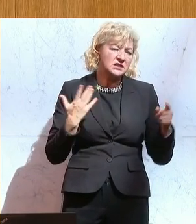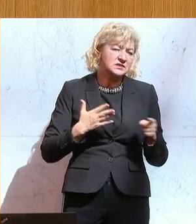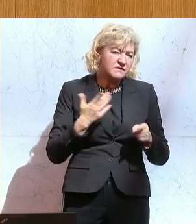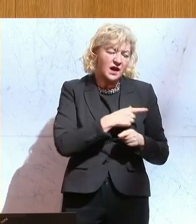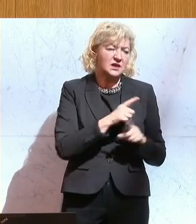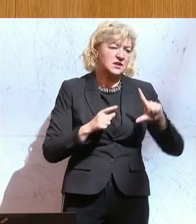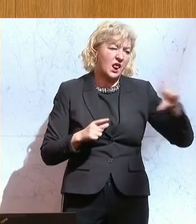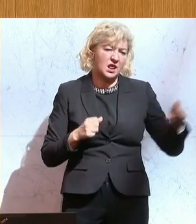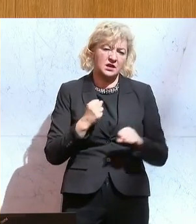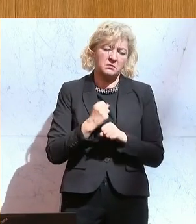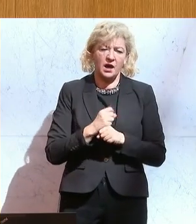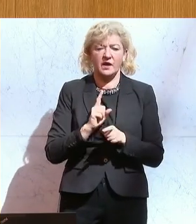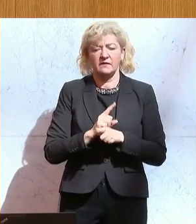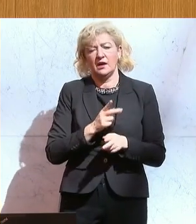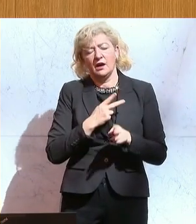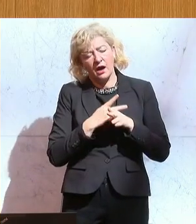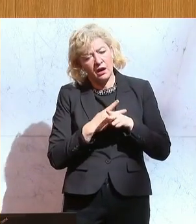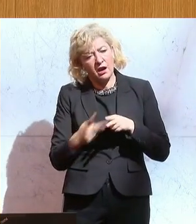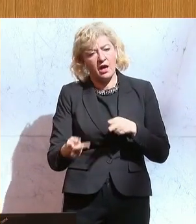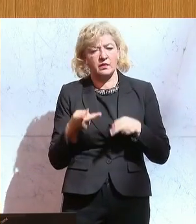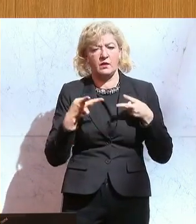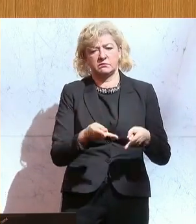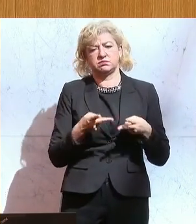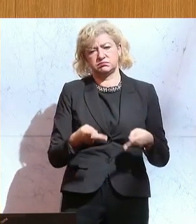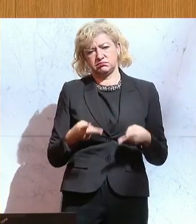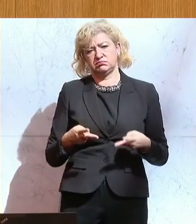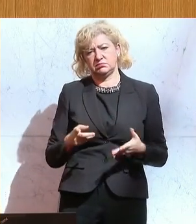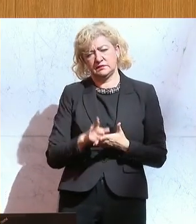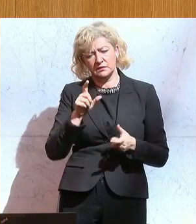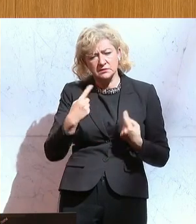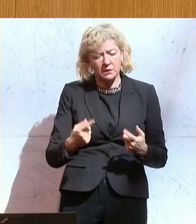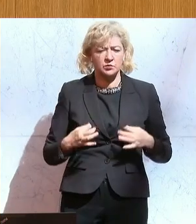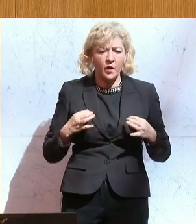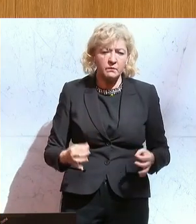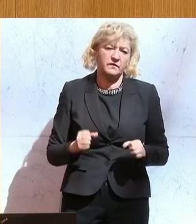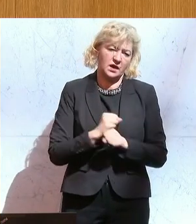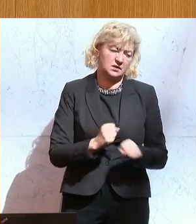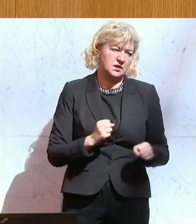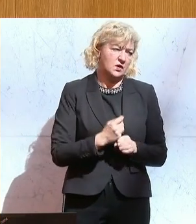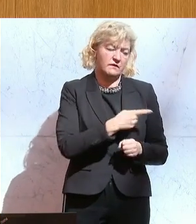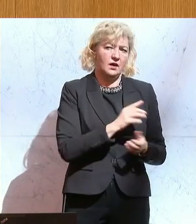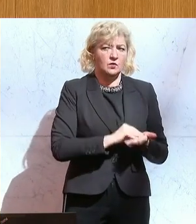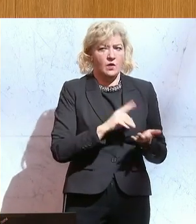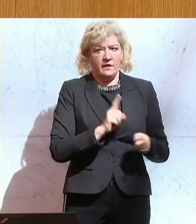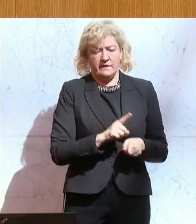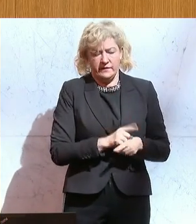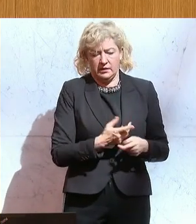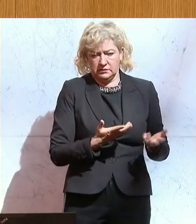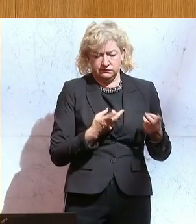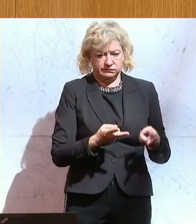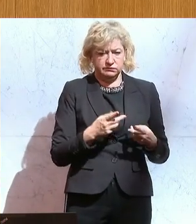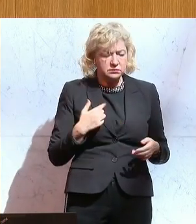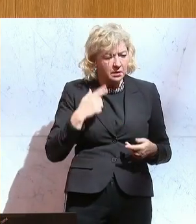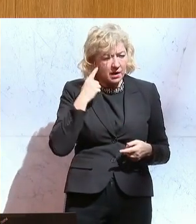Zynismus mit den Opfern dieser Katastrophe, meine sehr geehrten Damen und Herren. da ist aus meiner Sicht auch dann der Spaß wirklich vorbei.